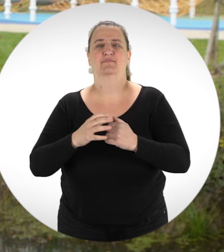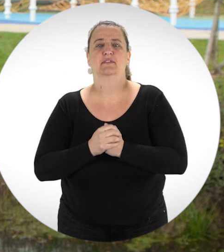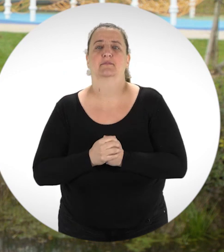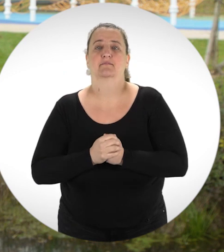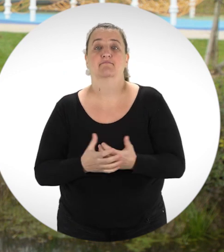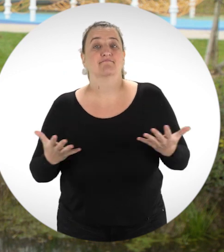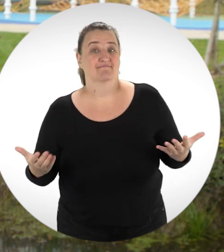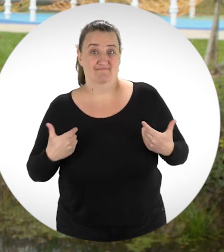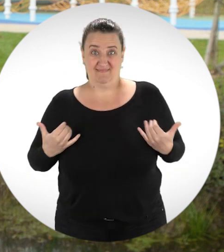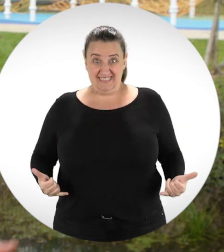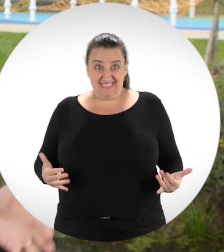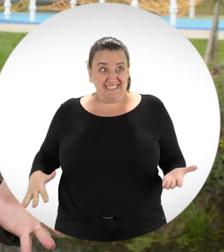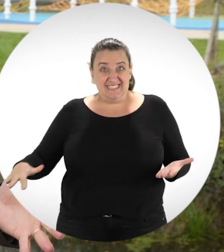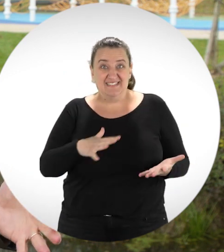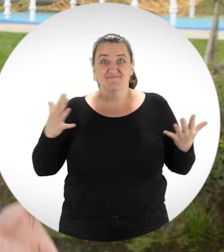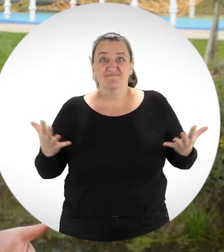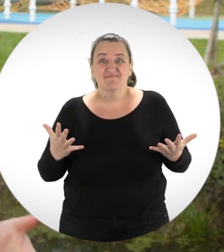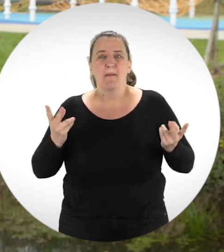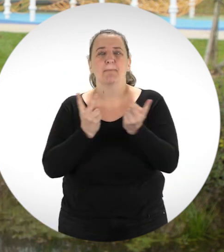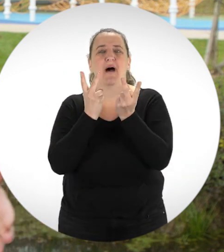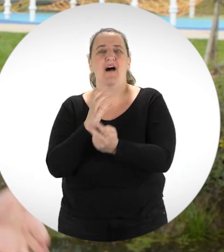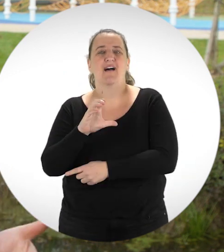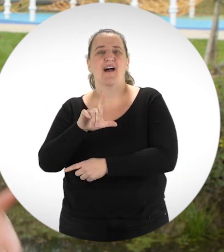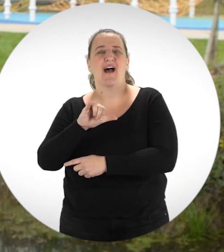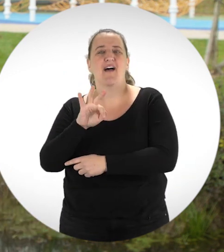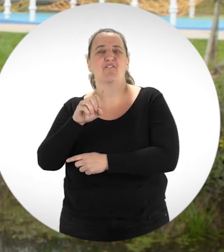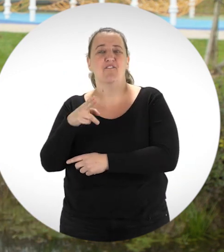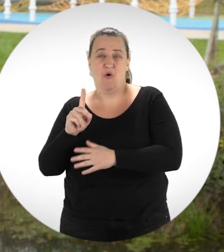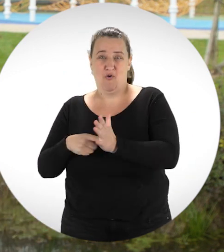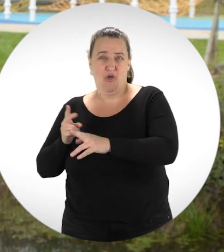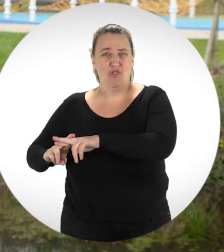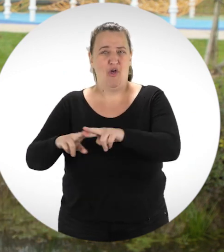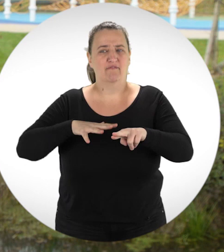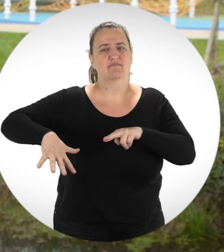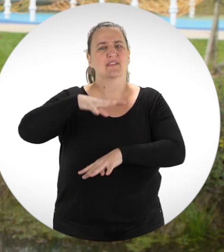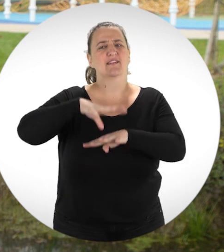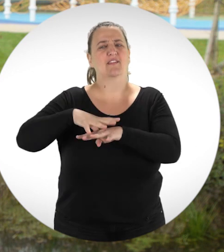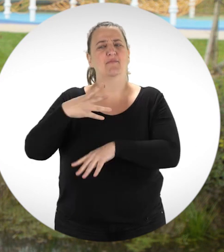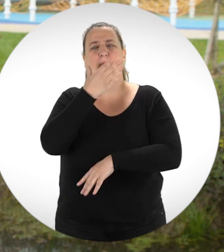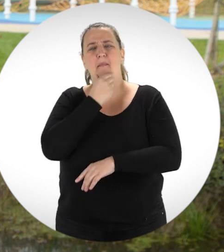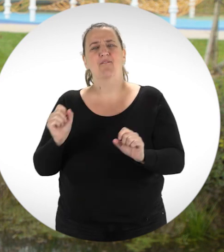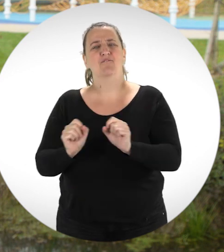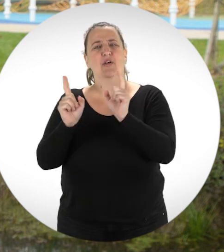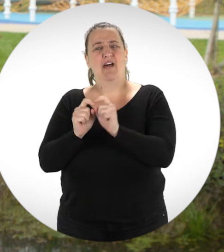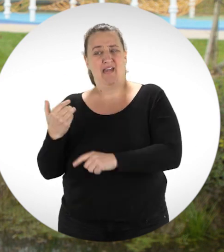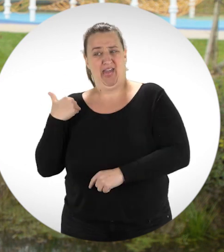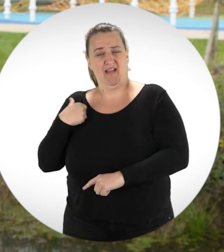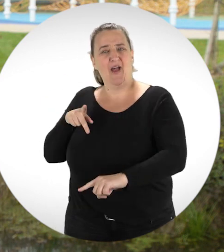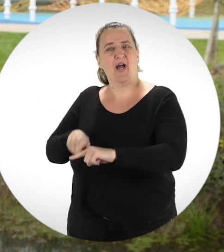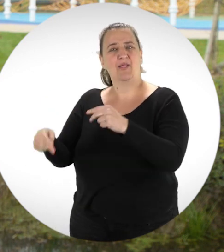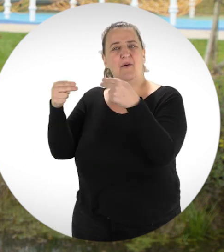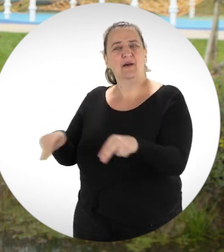D'ailleurs, je me trouve ici dans le parc de Clairefont que nous avons rénové, que j'ai inauguré il y a peu de temps dans le quartier